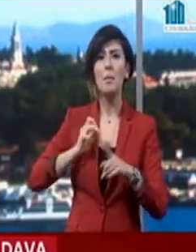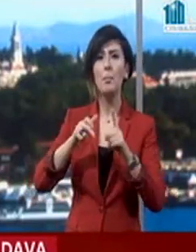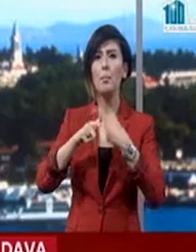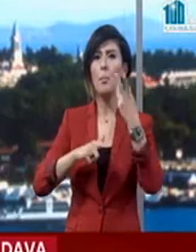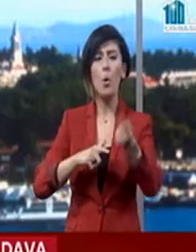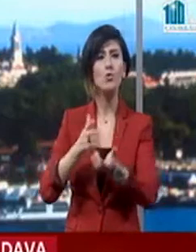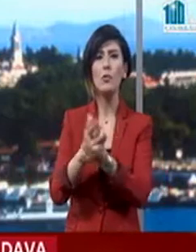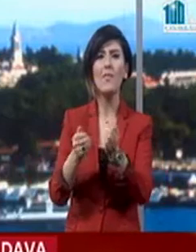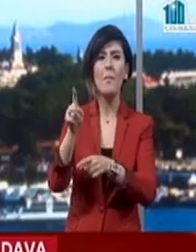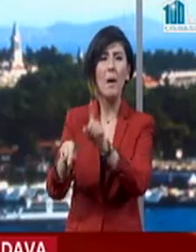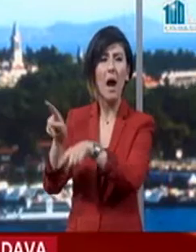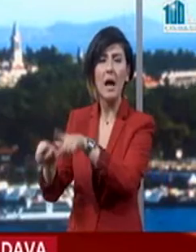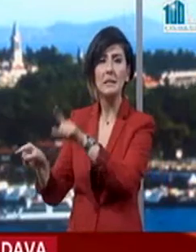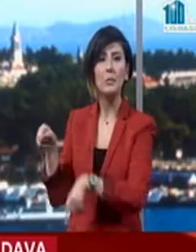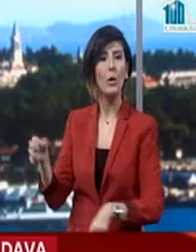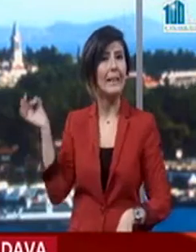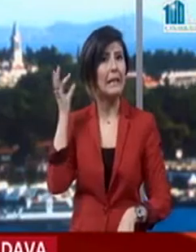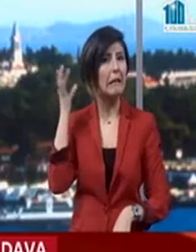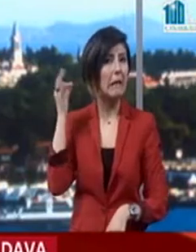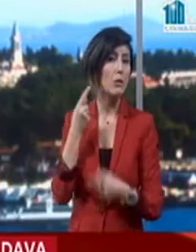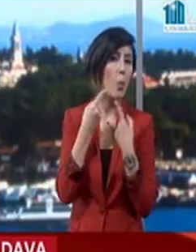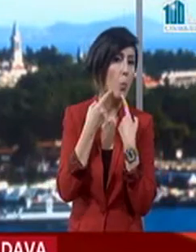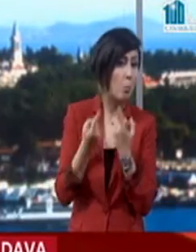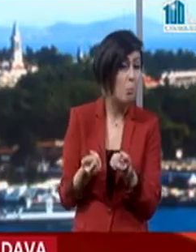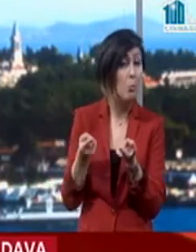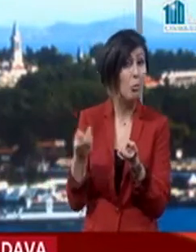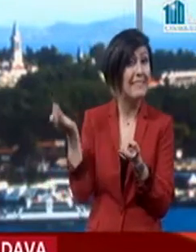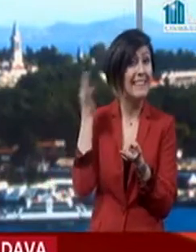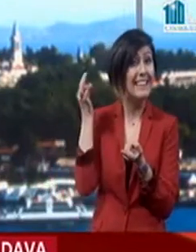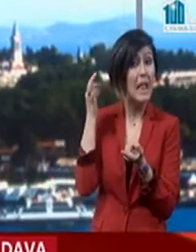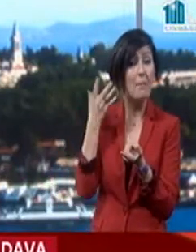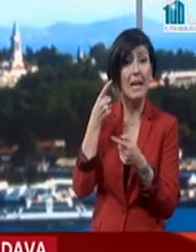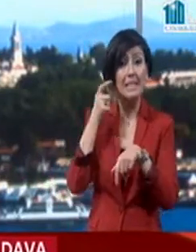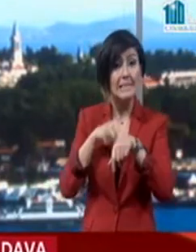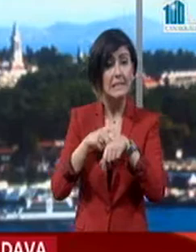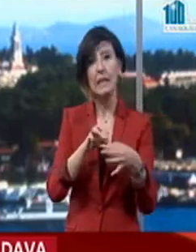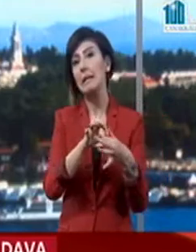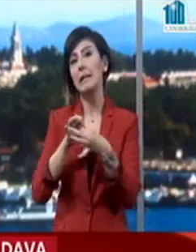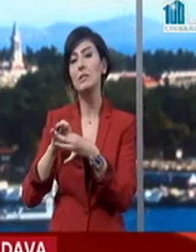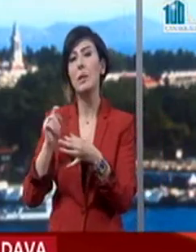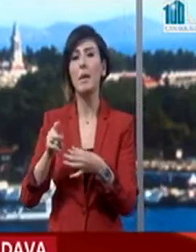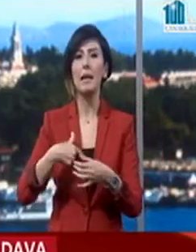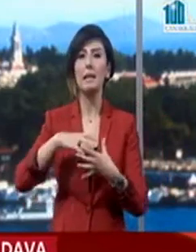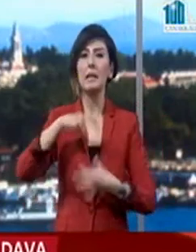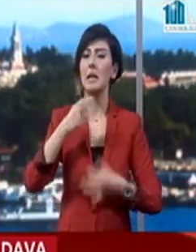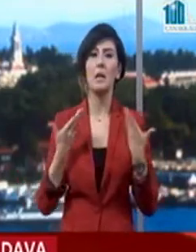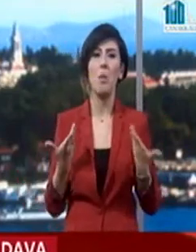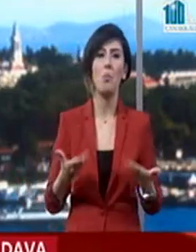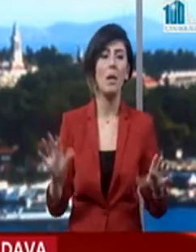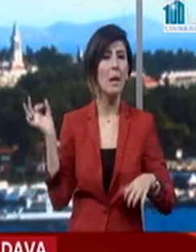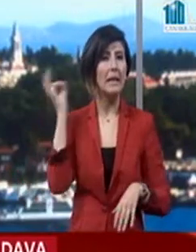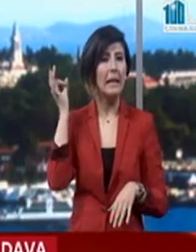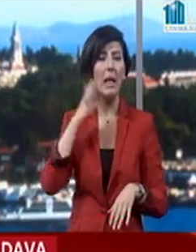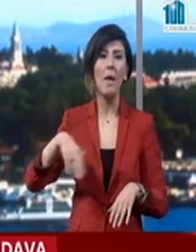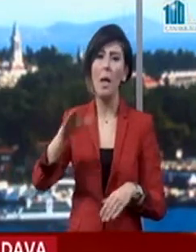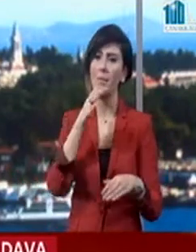görevlilerin de burada dinlendiği ifade ediliyor. Bu dinlemelere, bu ifadelere karşı sanıklar hiçbirini kabul etmedi. Dinlemelerin usulü